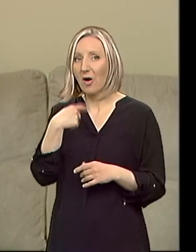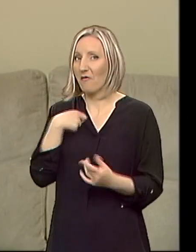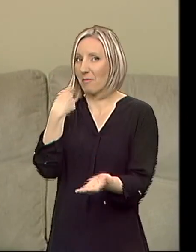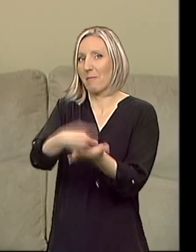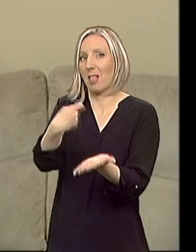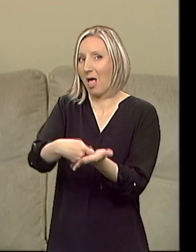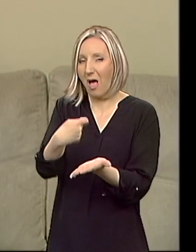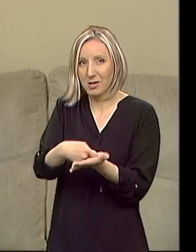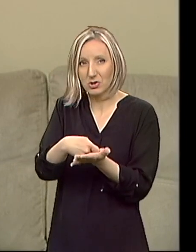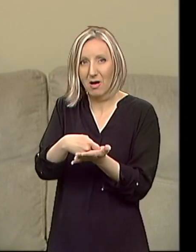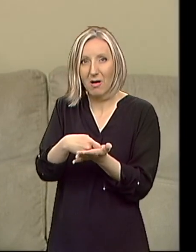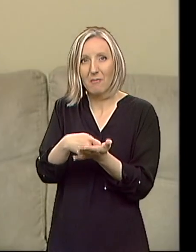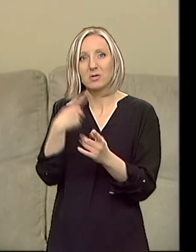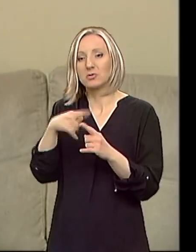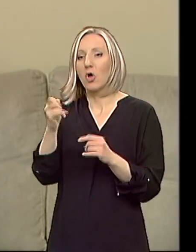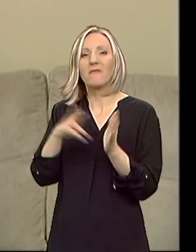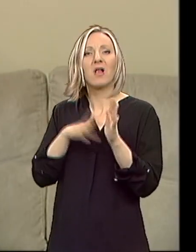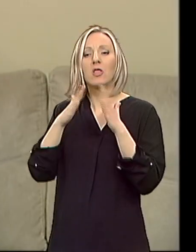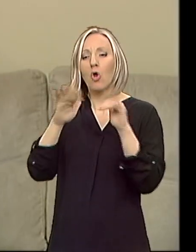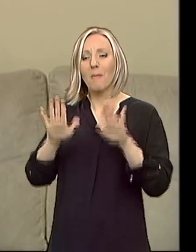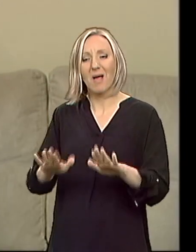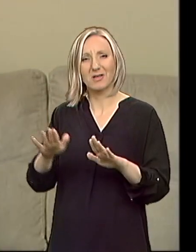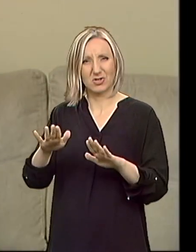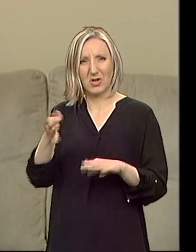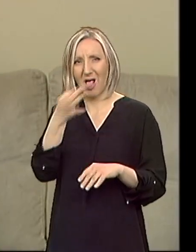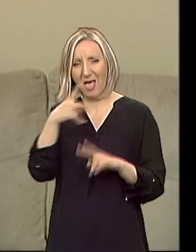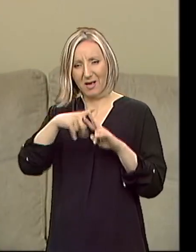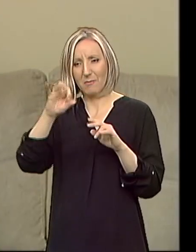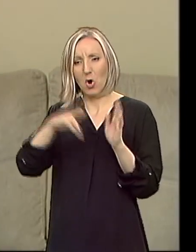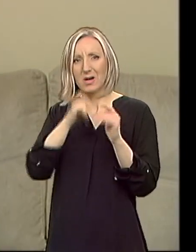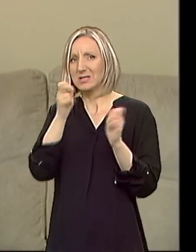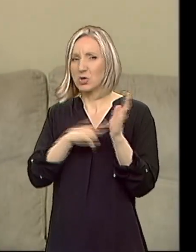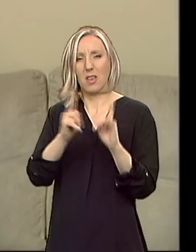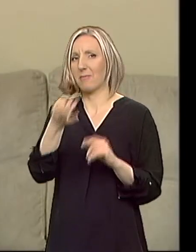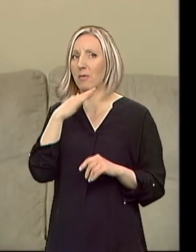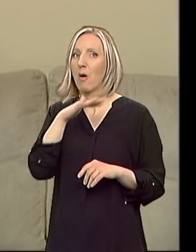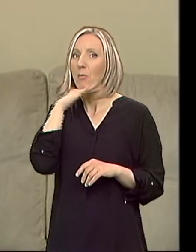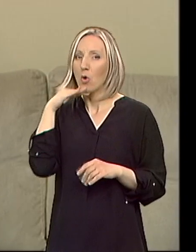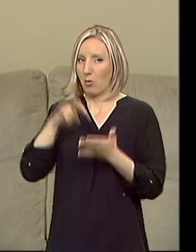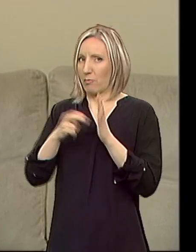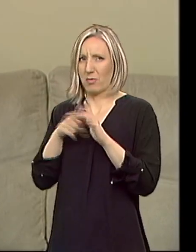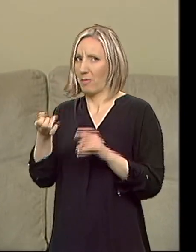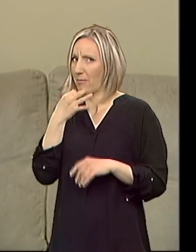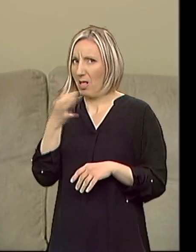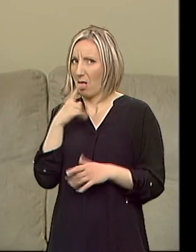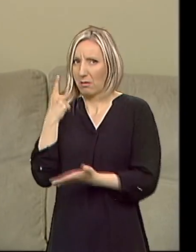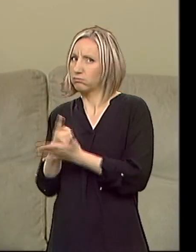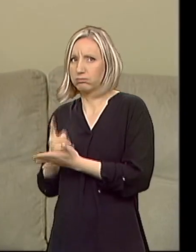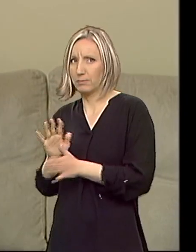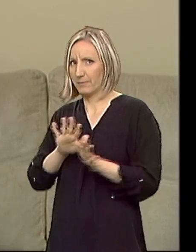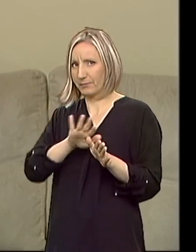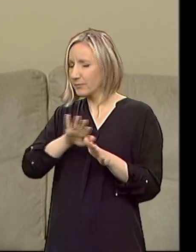plaćamo, pošto Jovan ne pije domaći pronizon iz razloga što je imao baš dosta nuspojeva što se tiče domaćeg